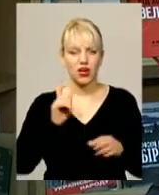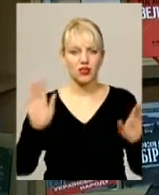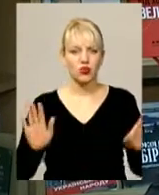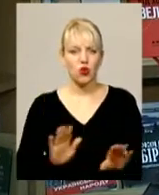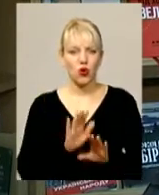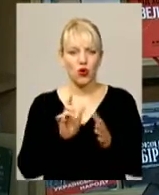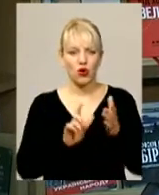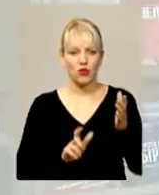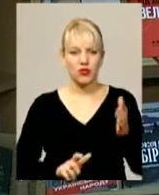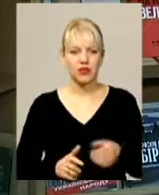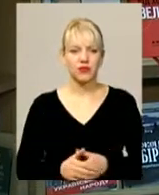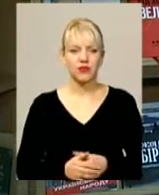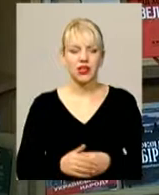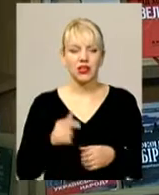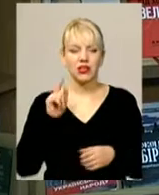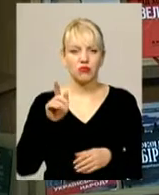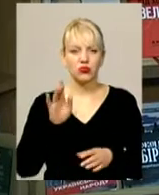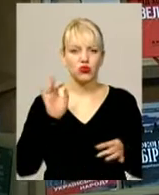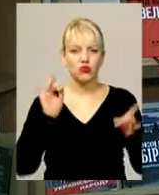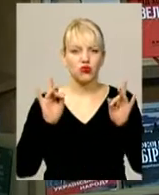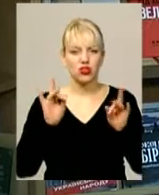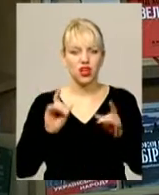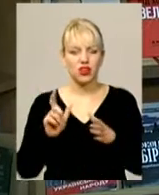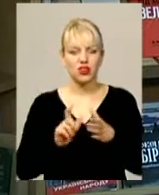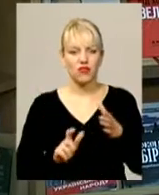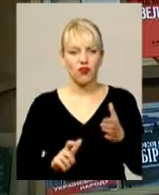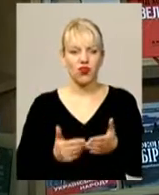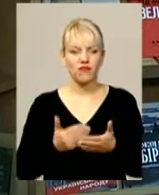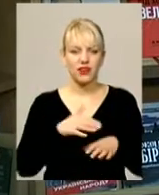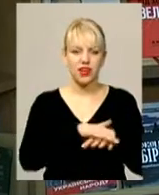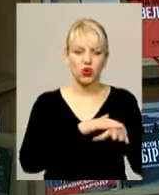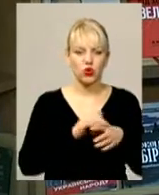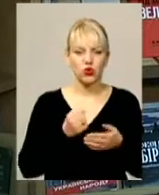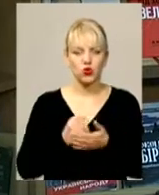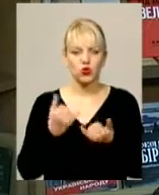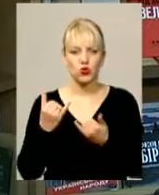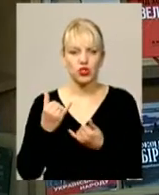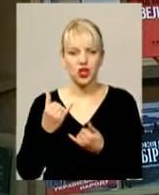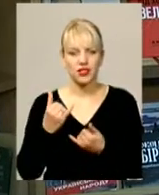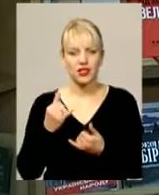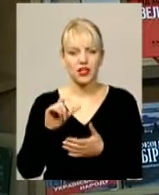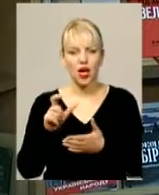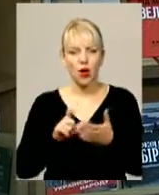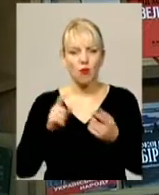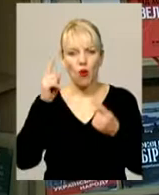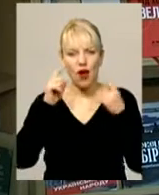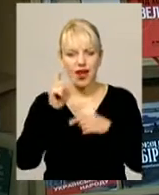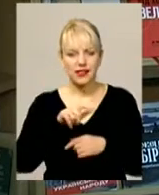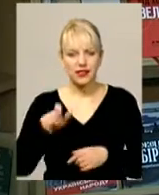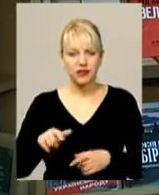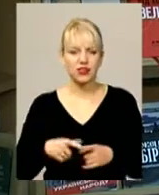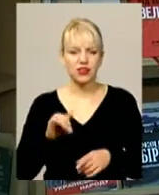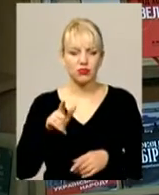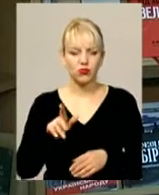муза в серці править бал». Там прозвучають твори від народних до сучасних поетів. Там будуть і твори